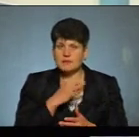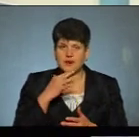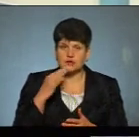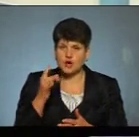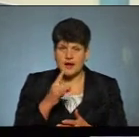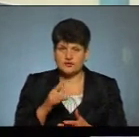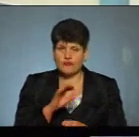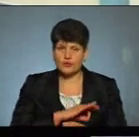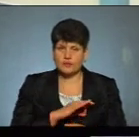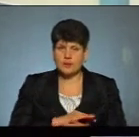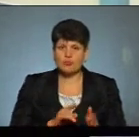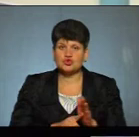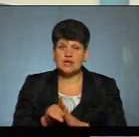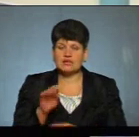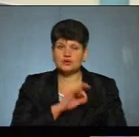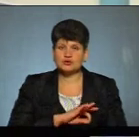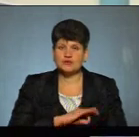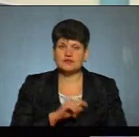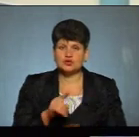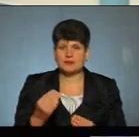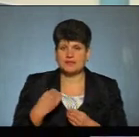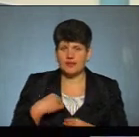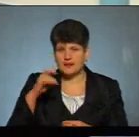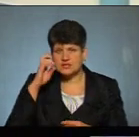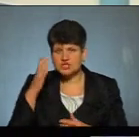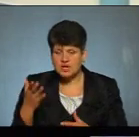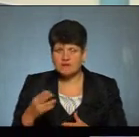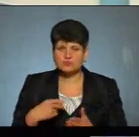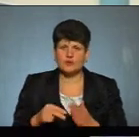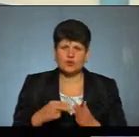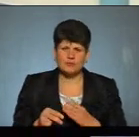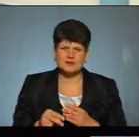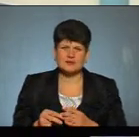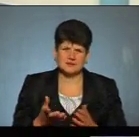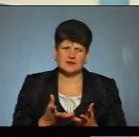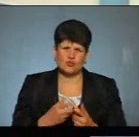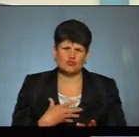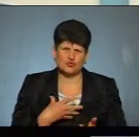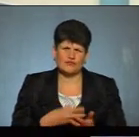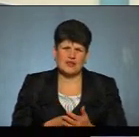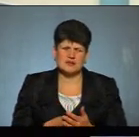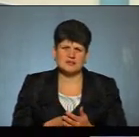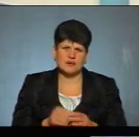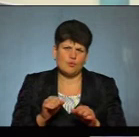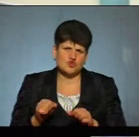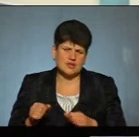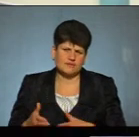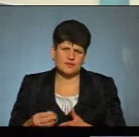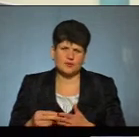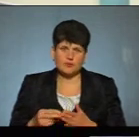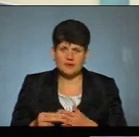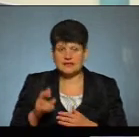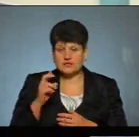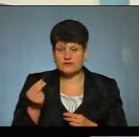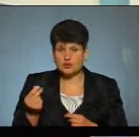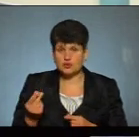Тому що ми почали використовувати ті, що нам дала держава, ті, що ми закупили там за рахунок власних можливостей державних